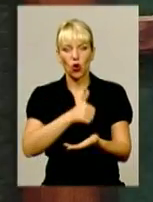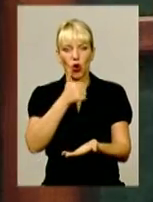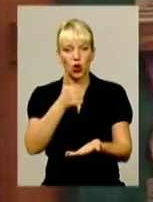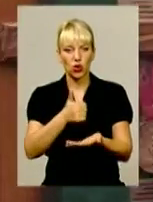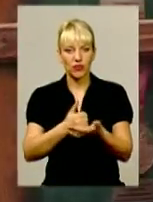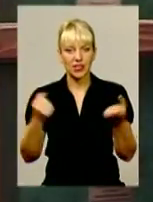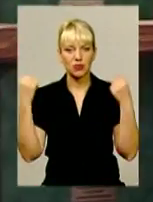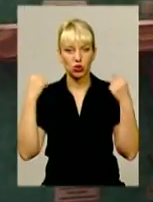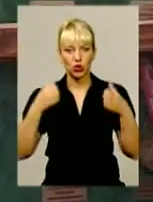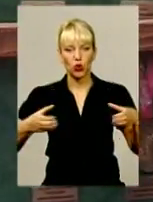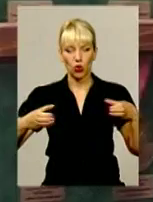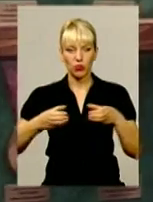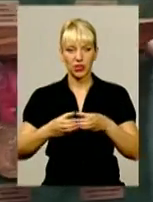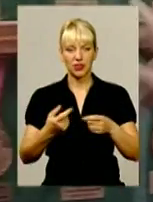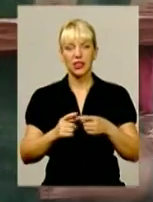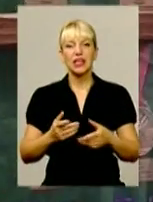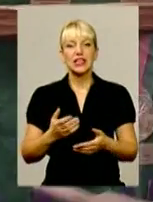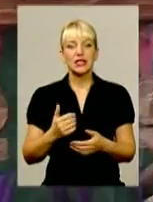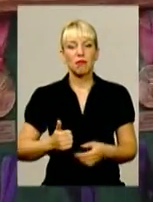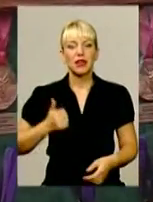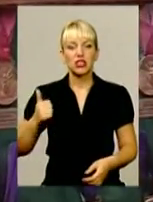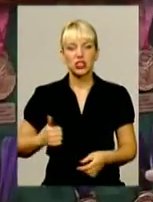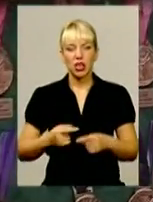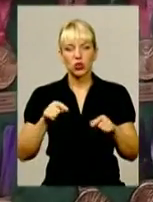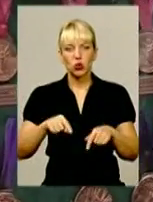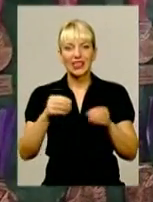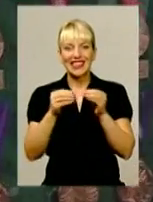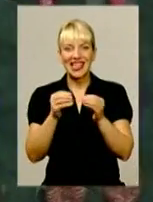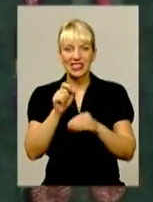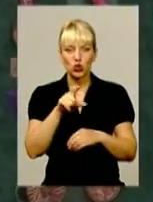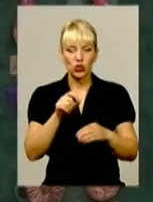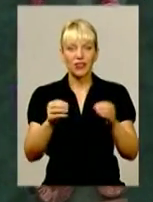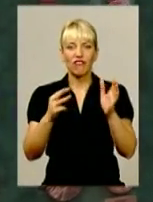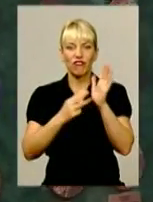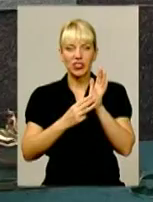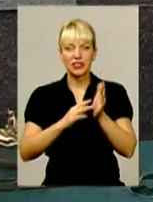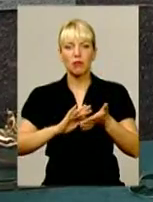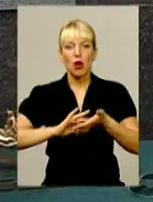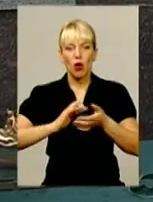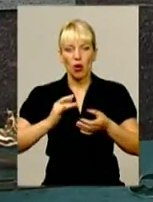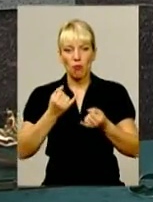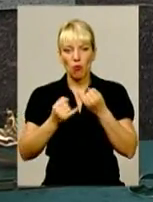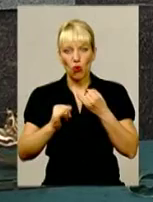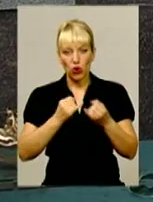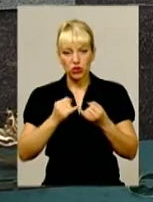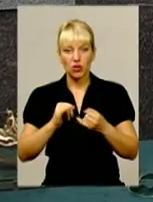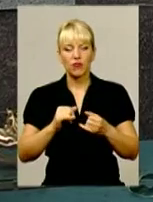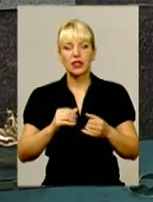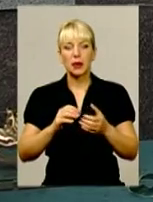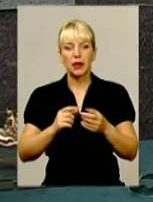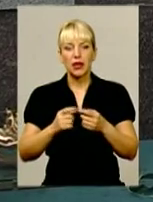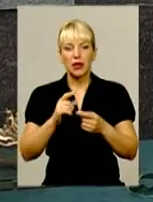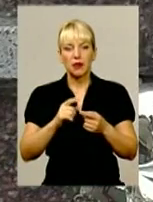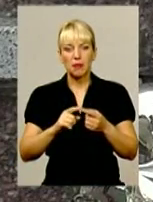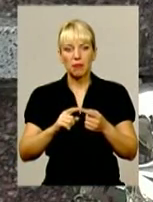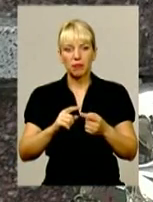прикордонної служби України заслужено пишається. Тут 10 золотих, 10 срібних, 8 бронзових медалей Олімпійських ігор та високі нагороди